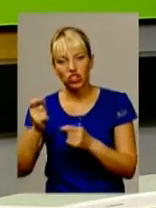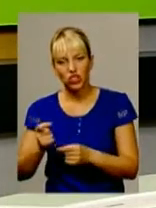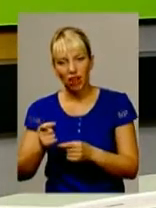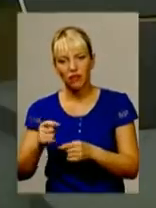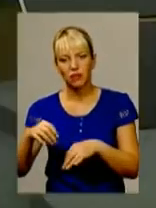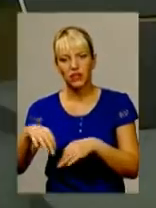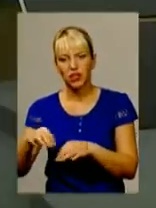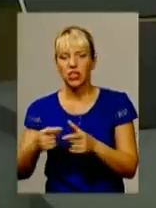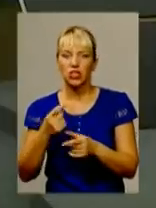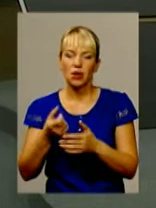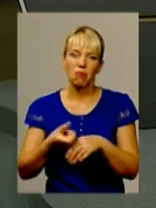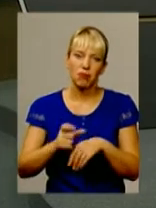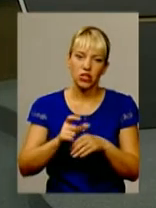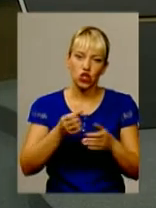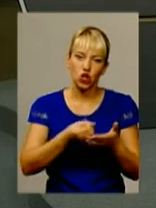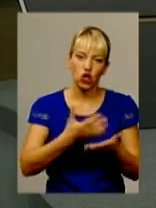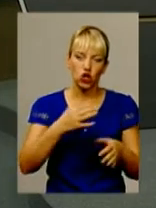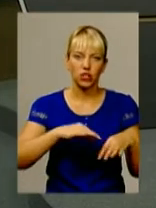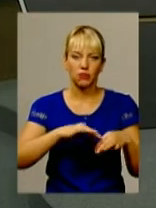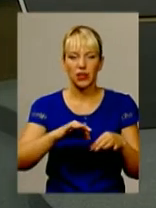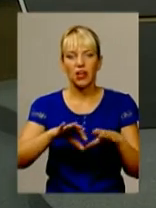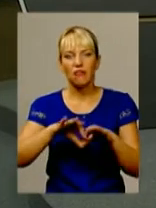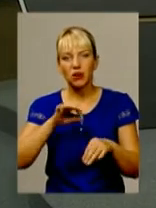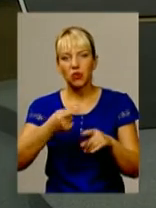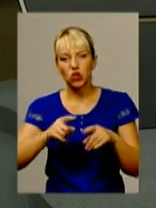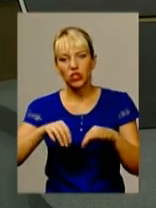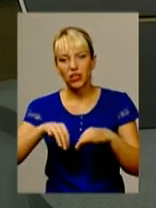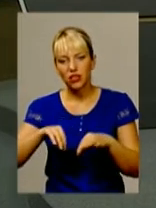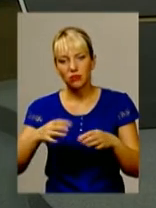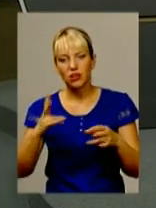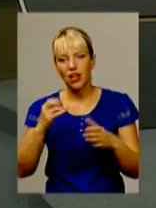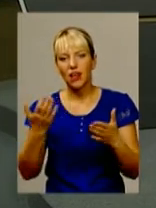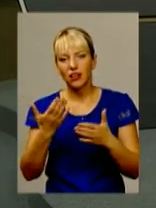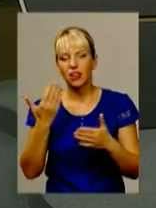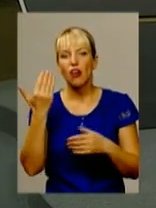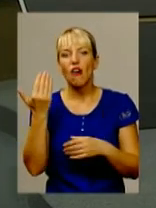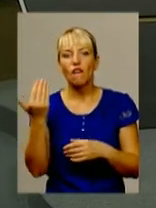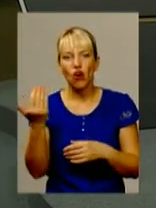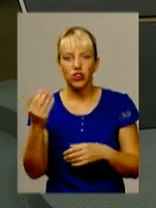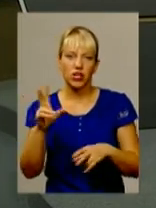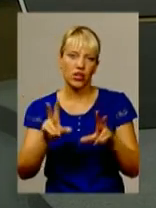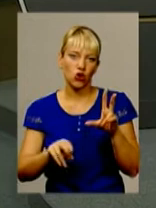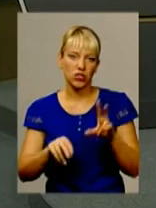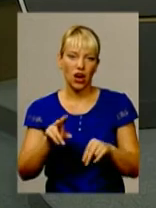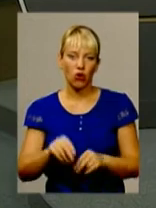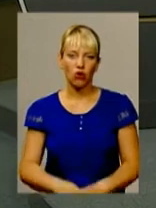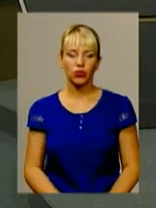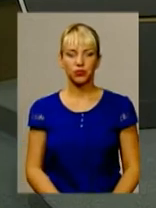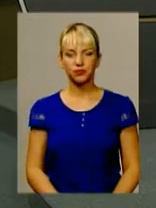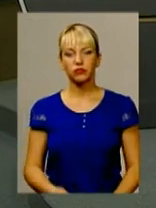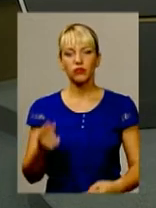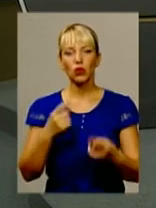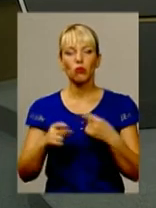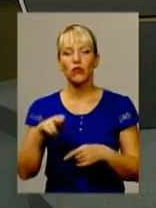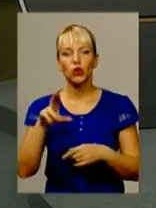чи більш дорожчим транспортом. І вибити той транспорт, на який він собі розраховує. Повернемось до теми